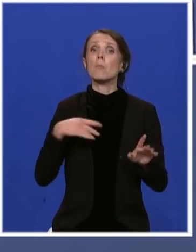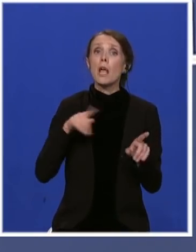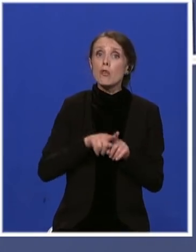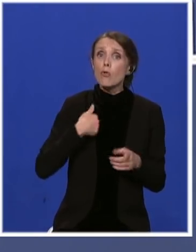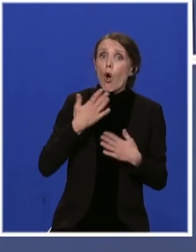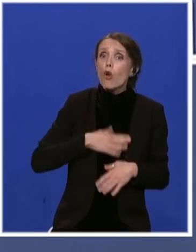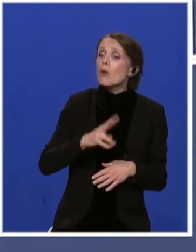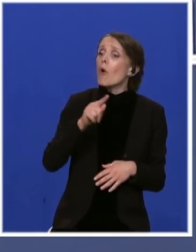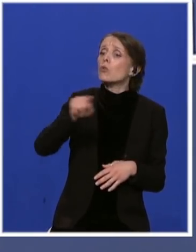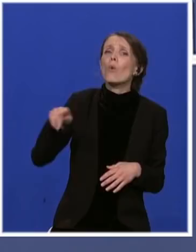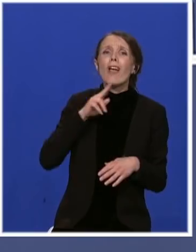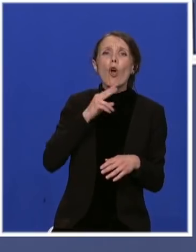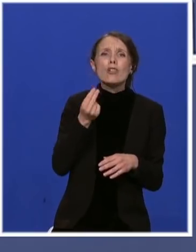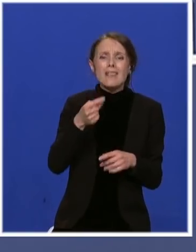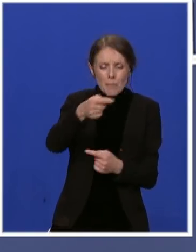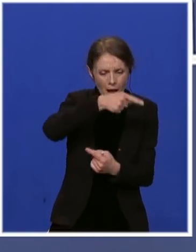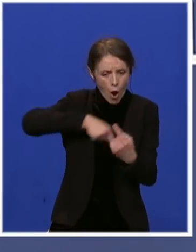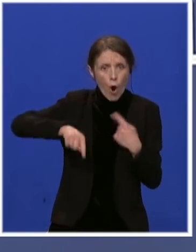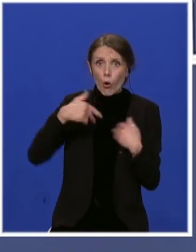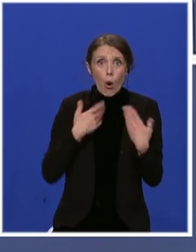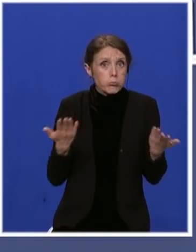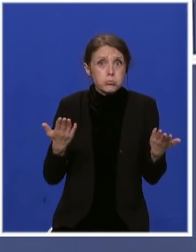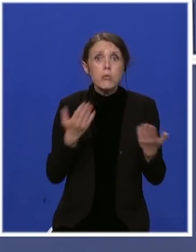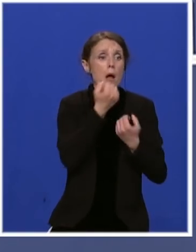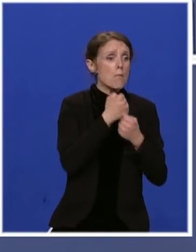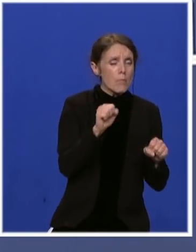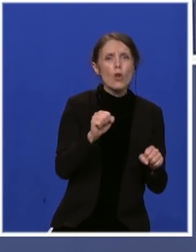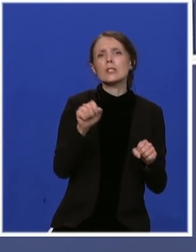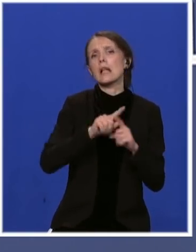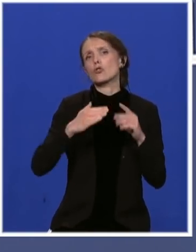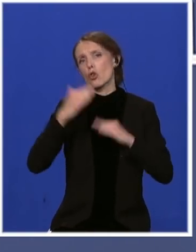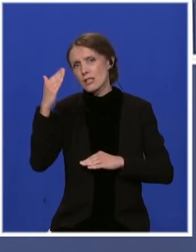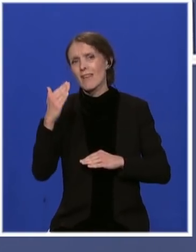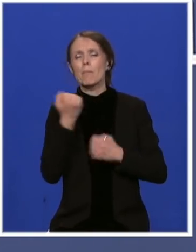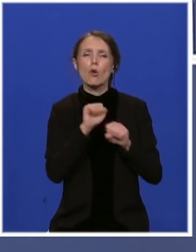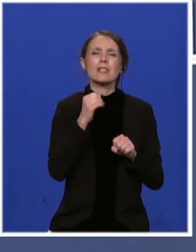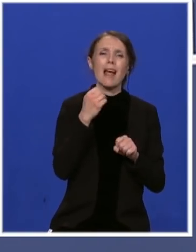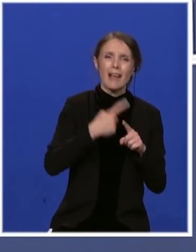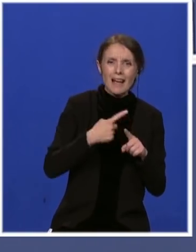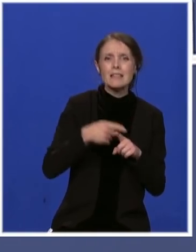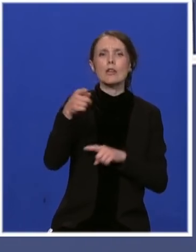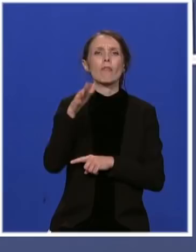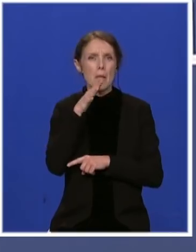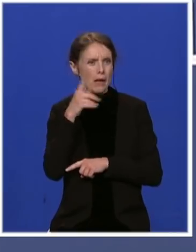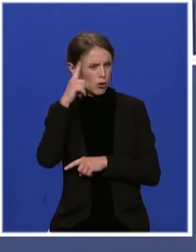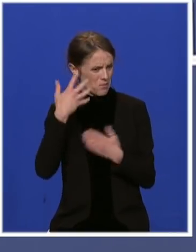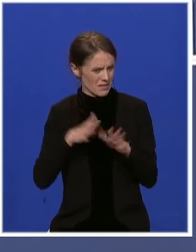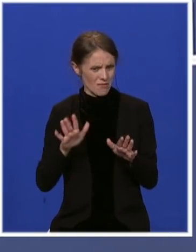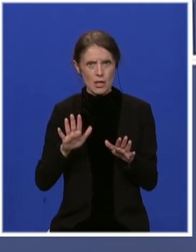drugima. Nikakav problem nema. Dakle, Bosna, Hercegovina, Severna Makedonija to već čini mi se funkcioniše.